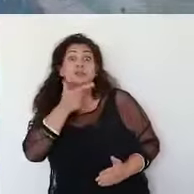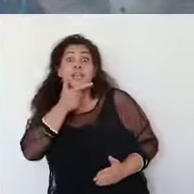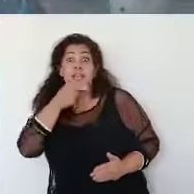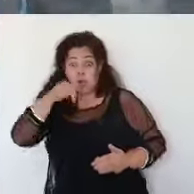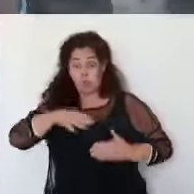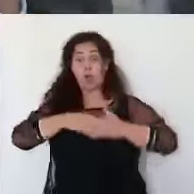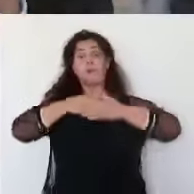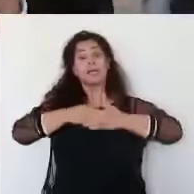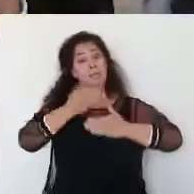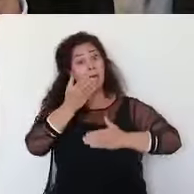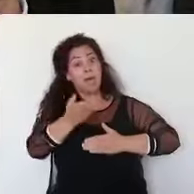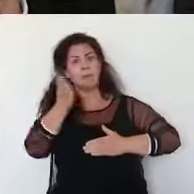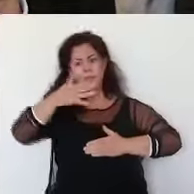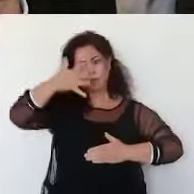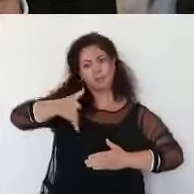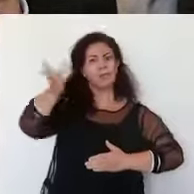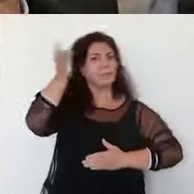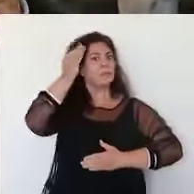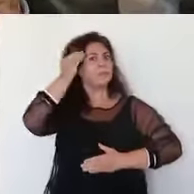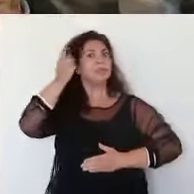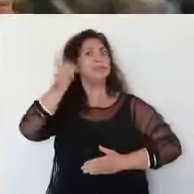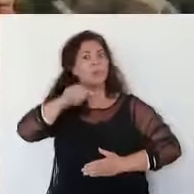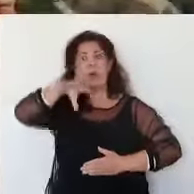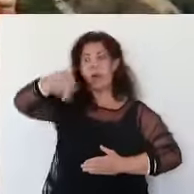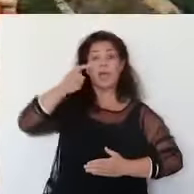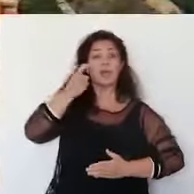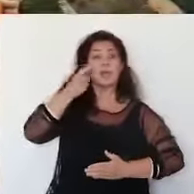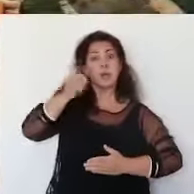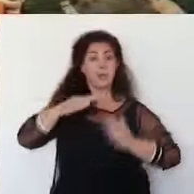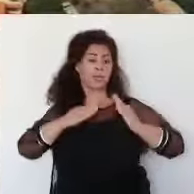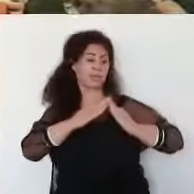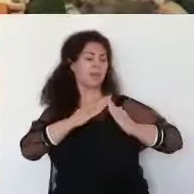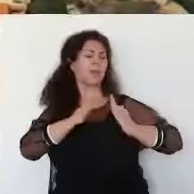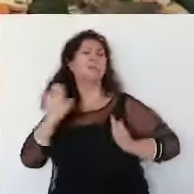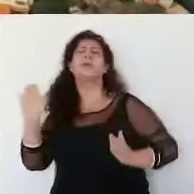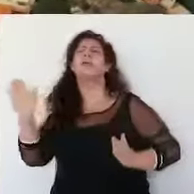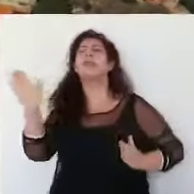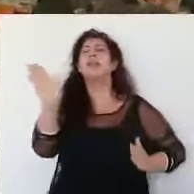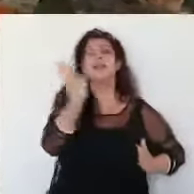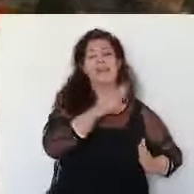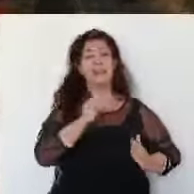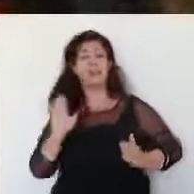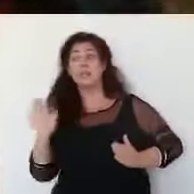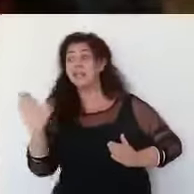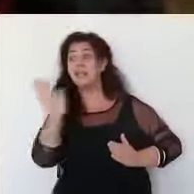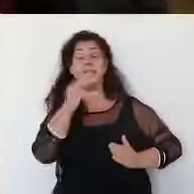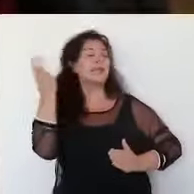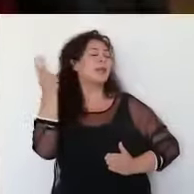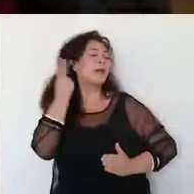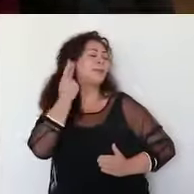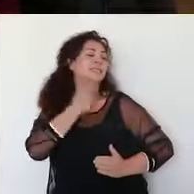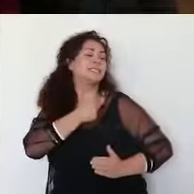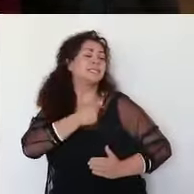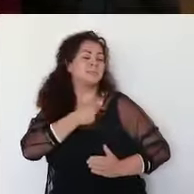شو اليوم أصحابك تلميزك عين عار الإراق الكل اليوم الكل قادر